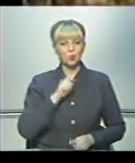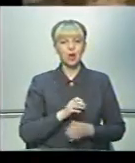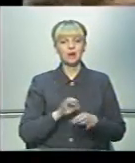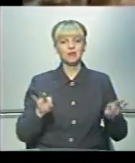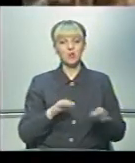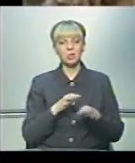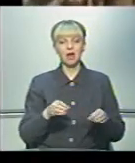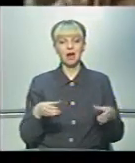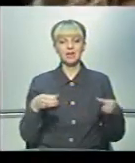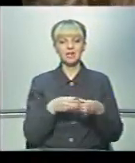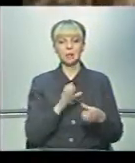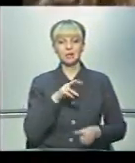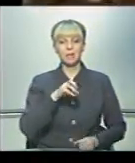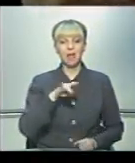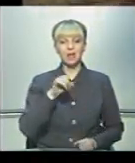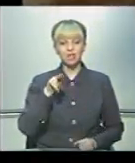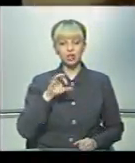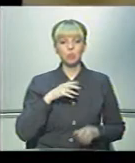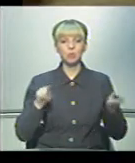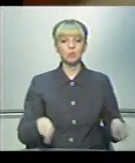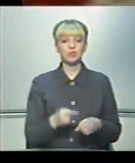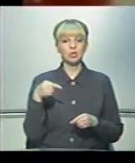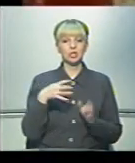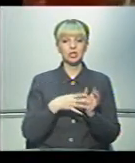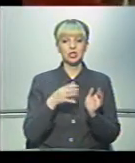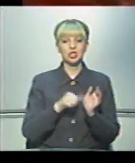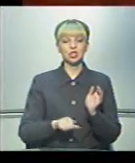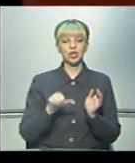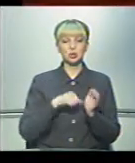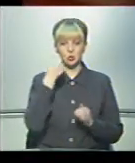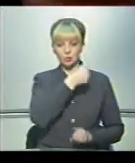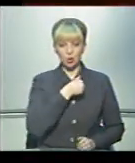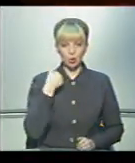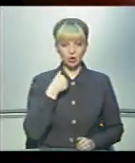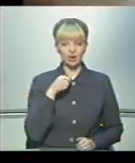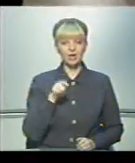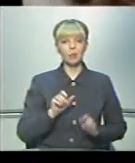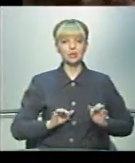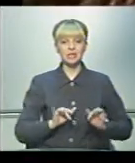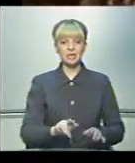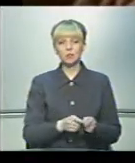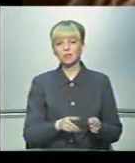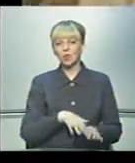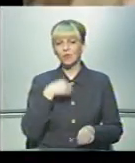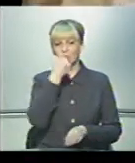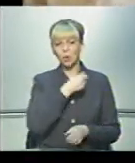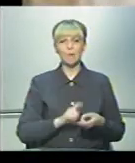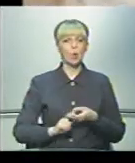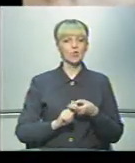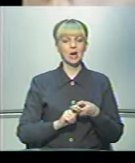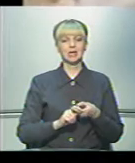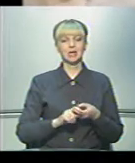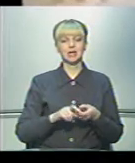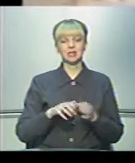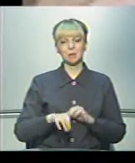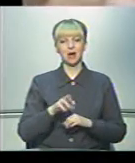естрадний вокально-інструментальний ансамбль «Смирічка» був створений у 1966 році. Його діяльність протягом довгих років пов'язували із ім